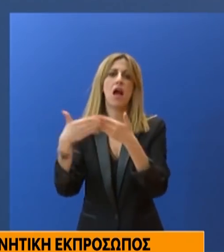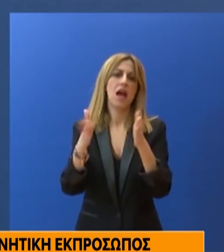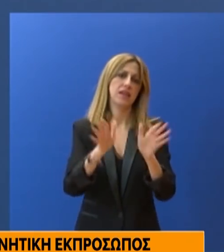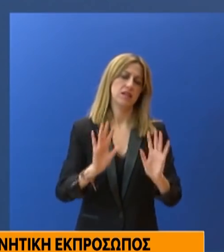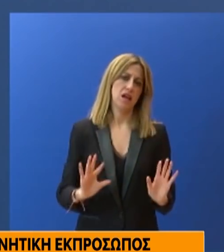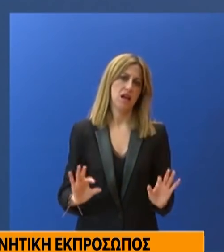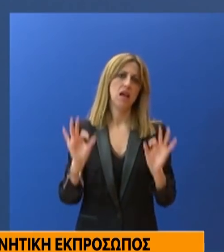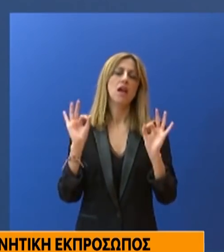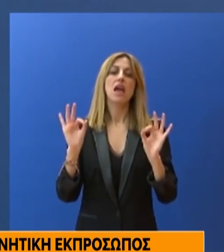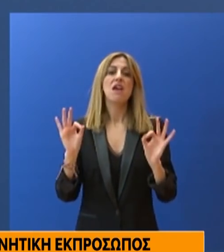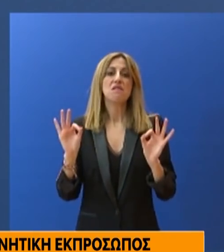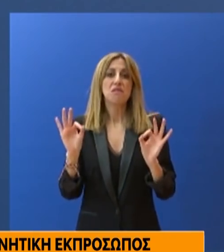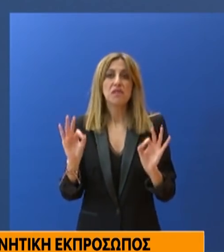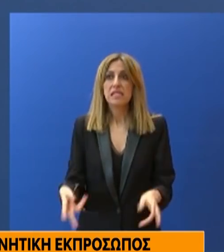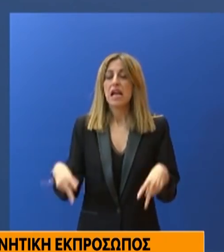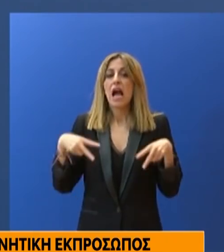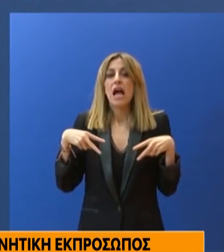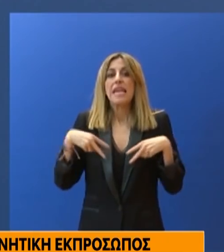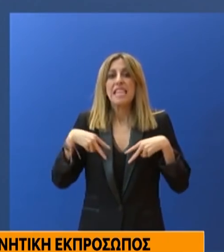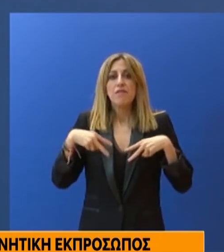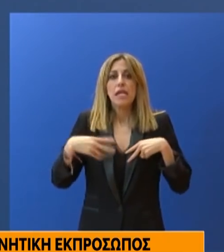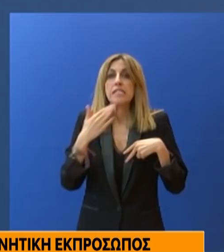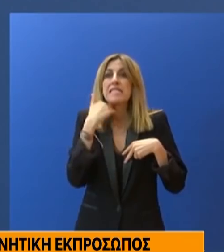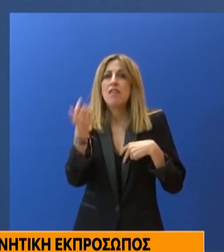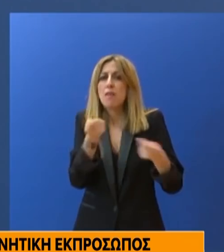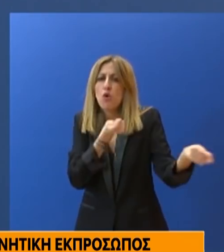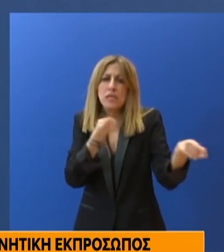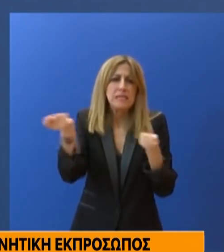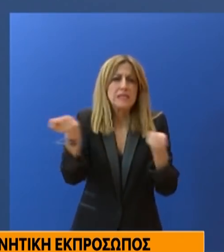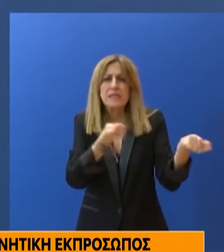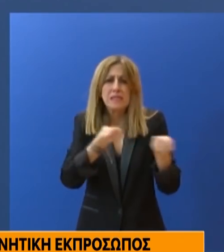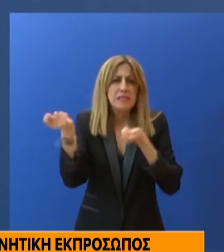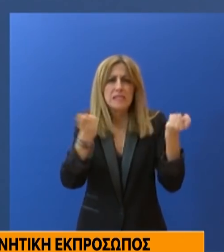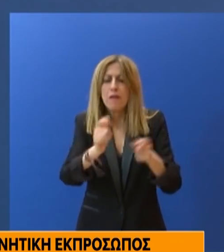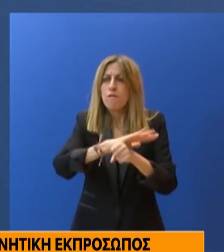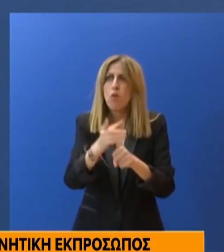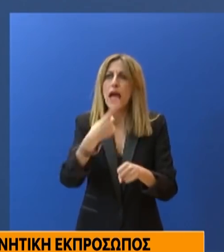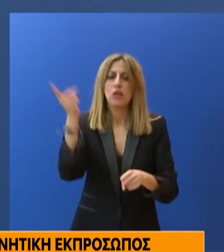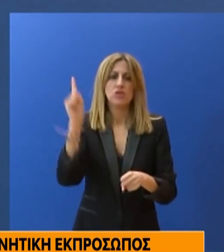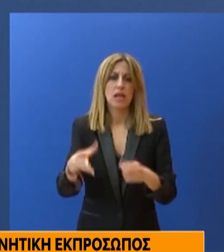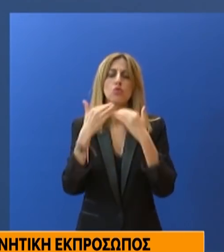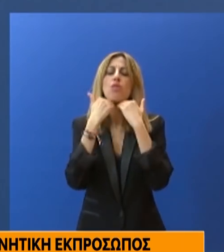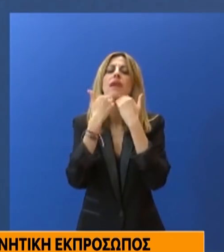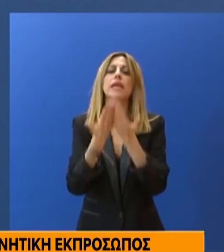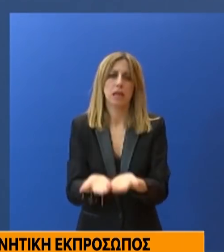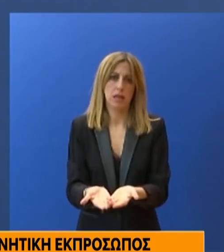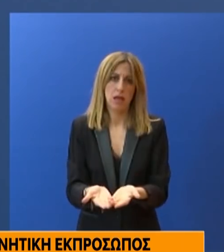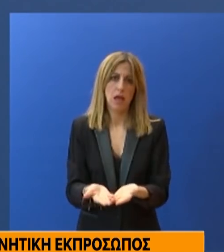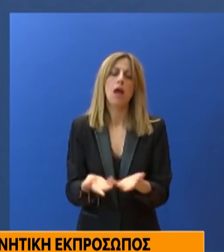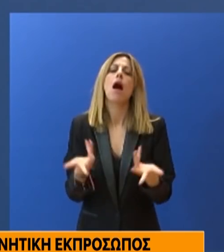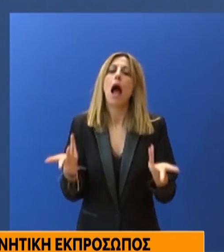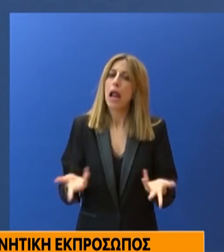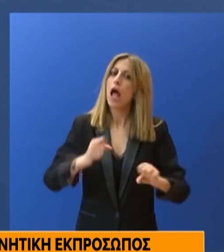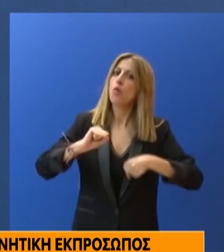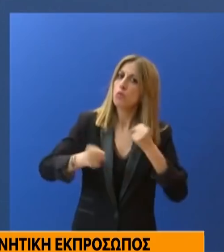να ελέγξει το ζήτημα αυτό σε απόλυτο βαθμό. Αυτό που μπορεί να κάνει, και το κάνουμε, είναι να παίρνει σταδιακά όλο και περισσότερα μέτρα.